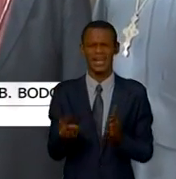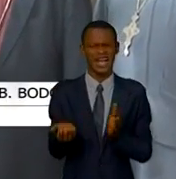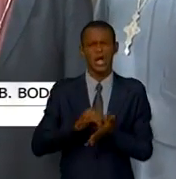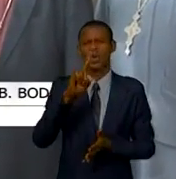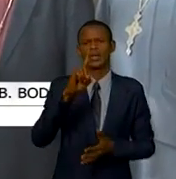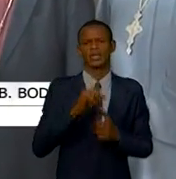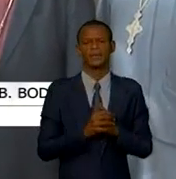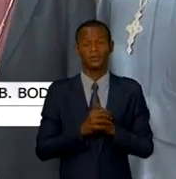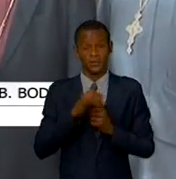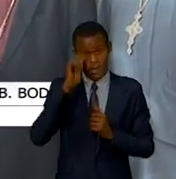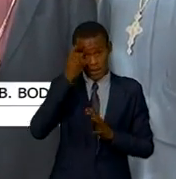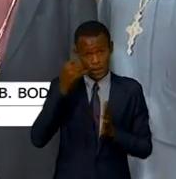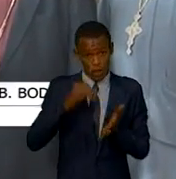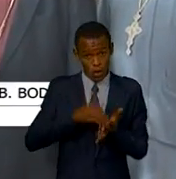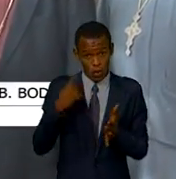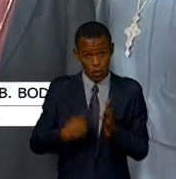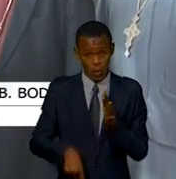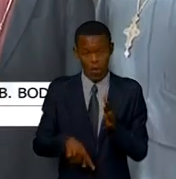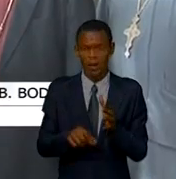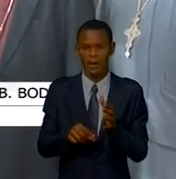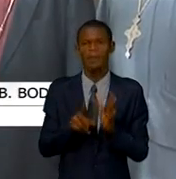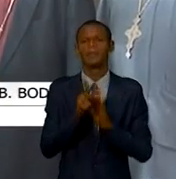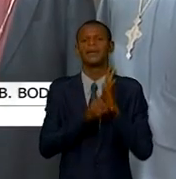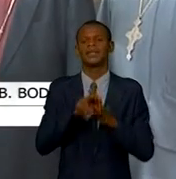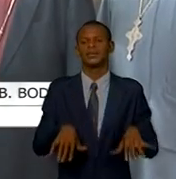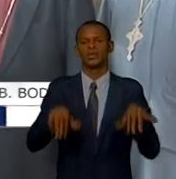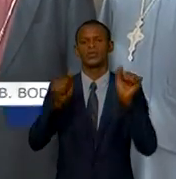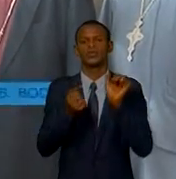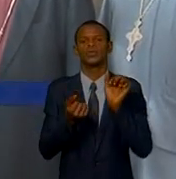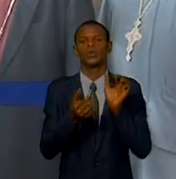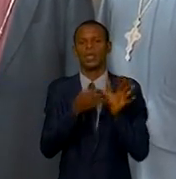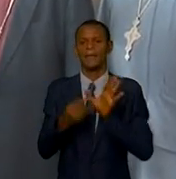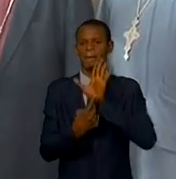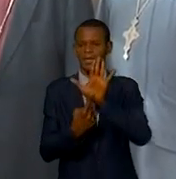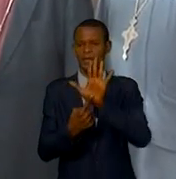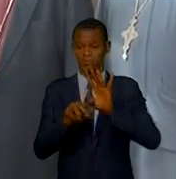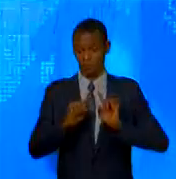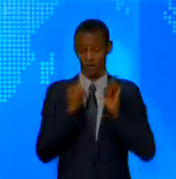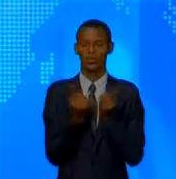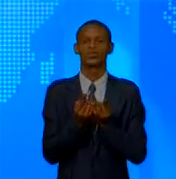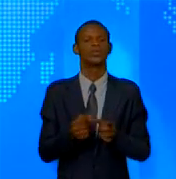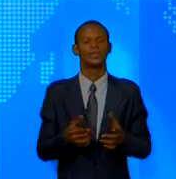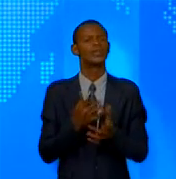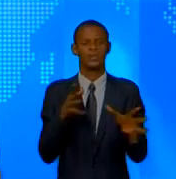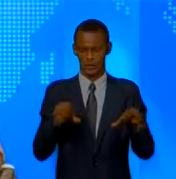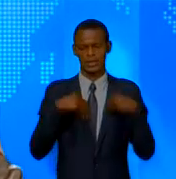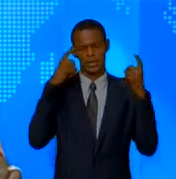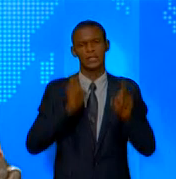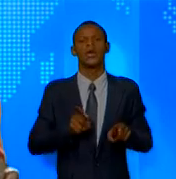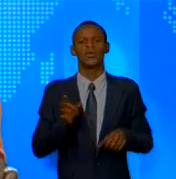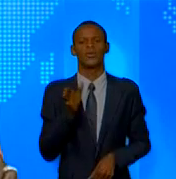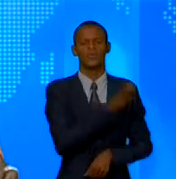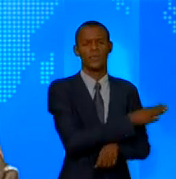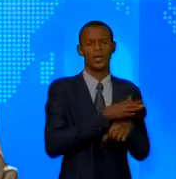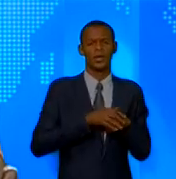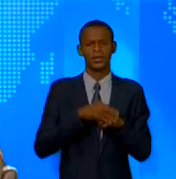rétenu le principe de l'adoption et de la présentation de manière unanime des candidatures. Sachez aussi que le